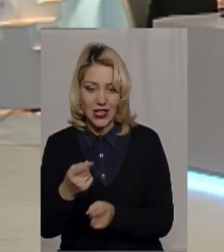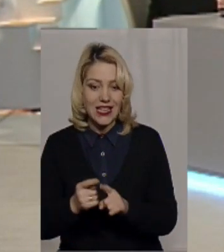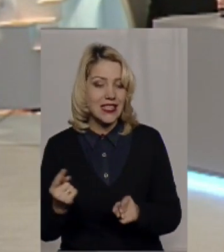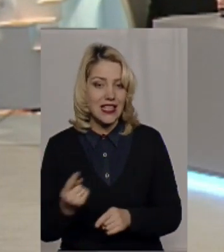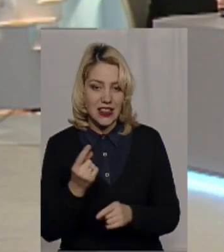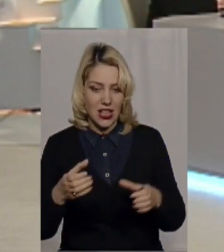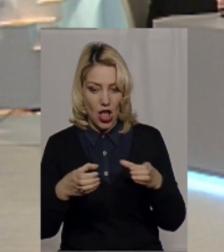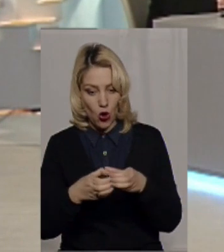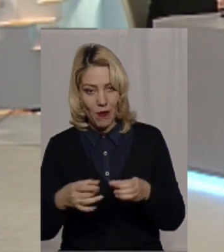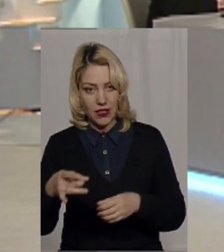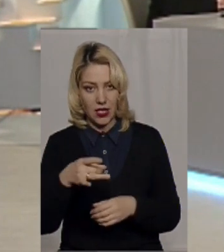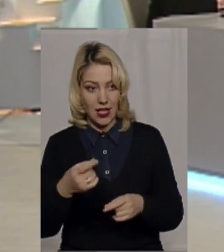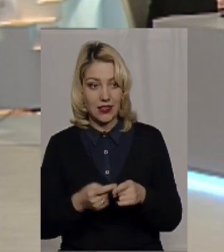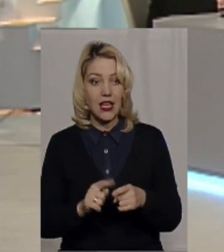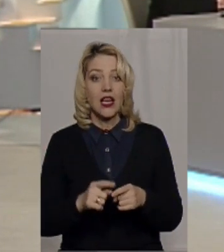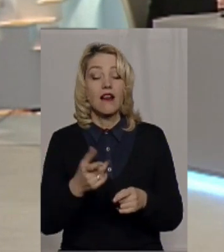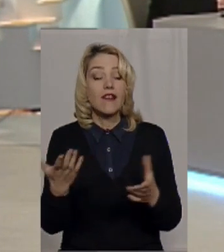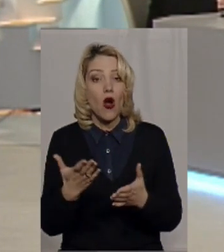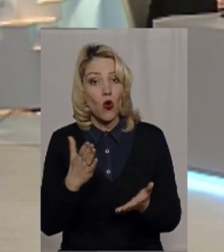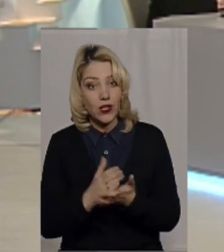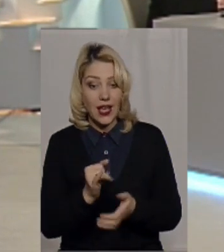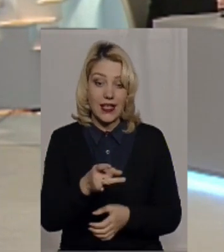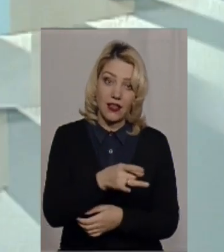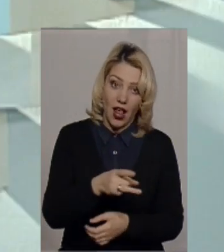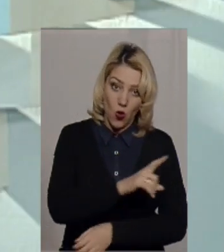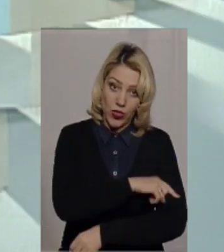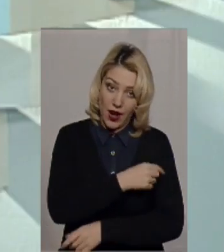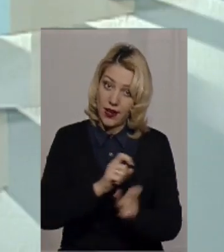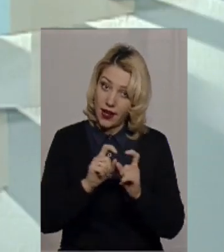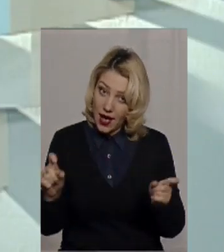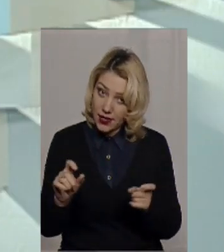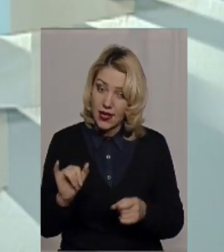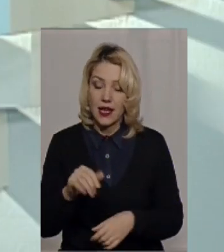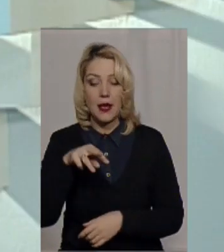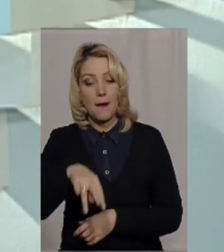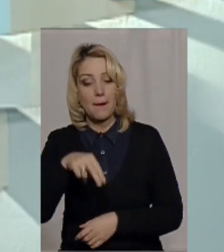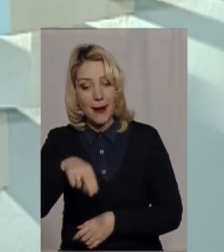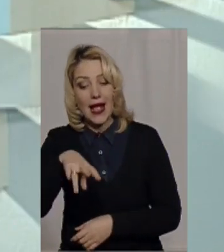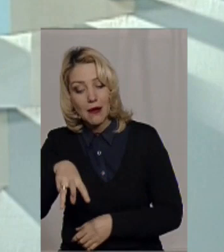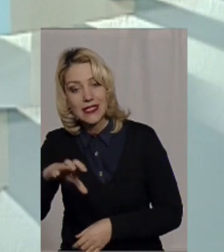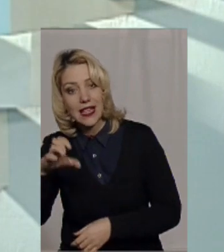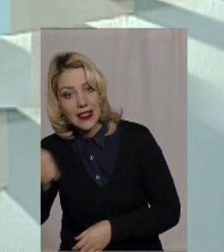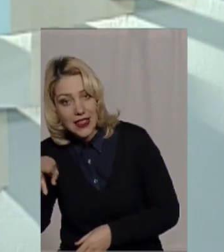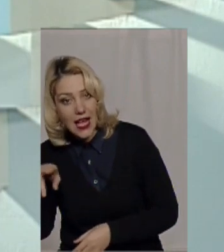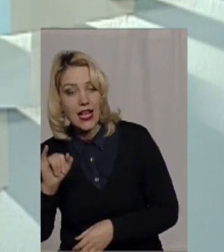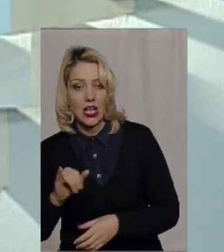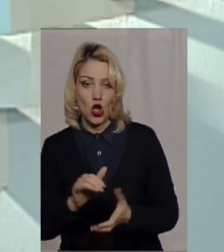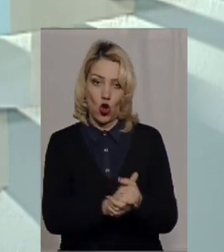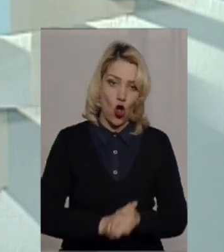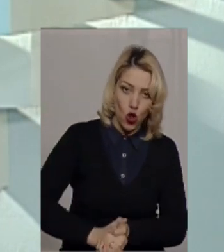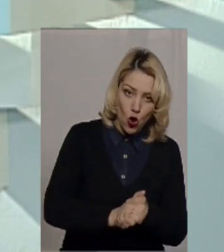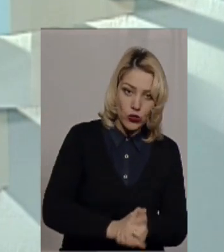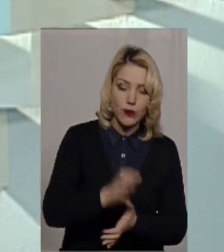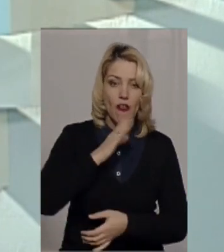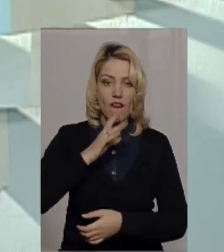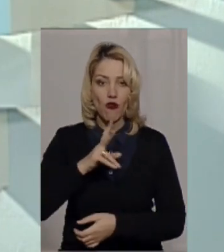яка громада район. Тобто це єдина громада, в якої є і районна лікарня, і ПМСД, і комунгосп, і